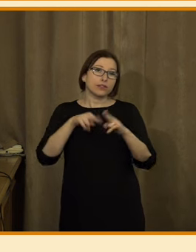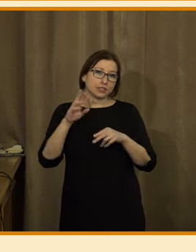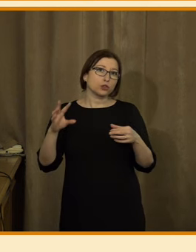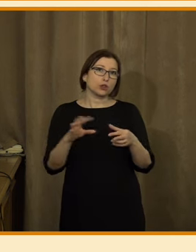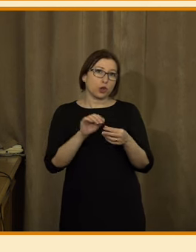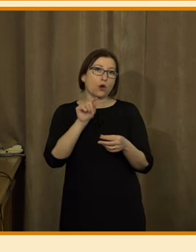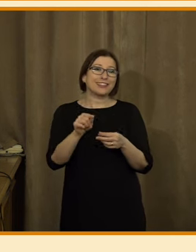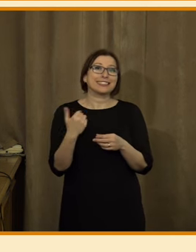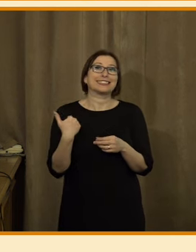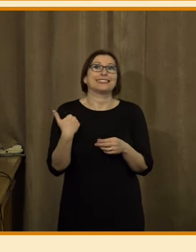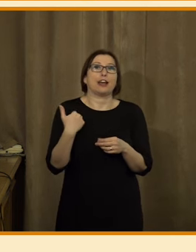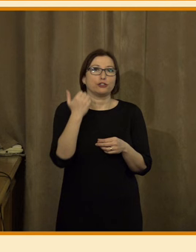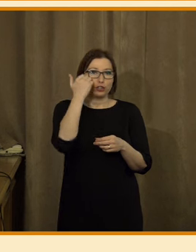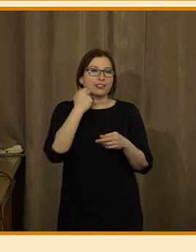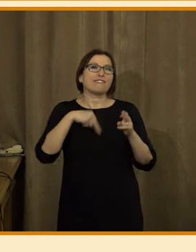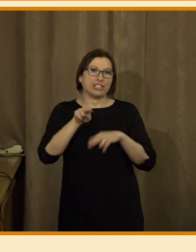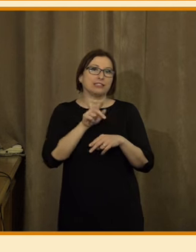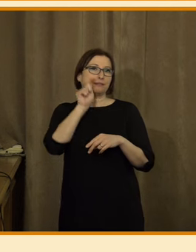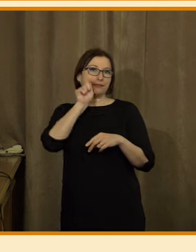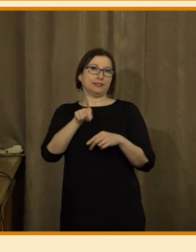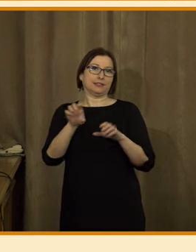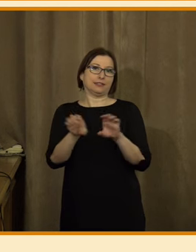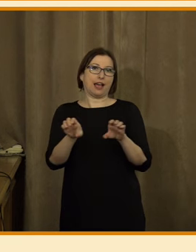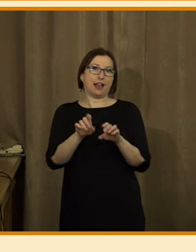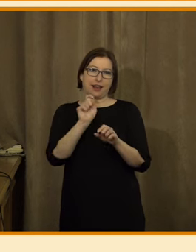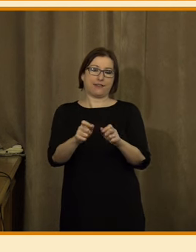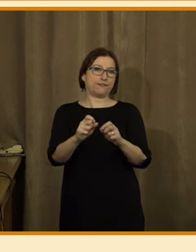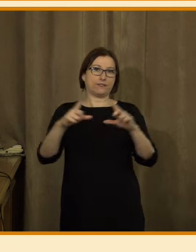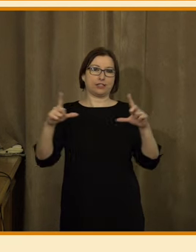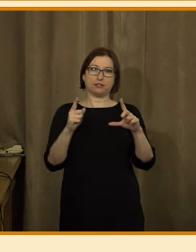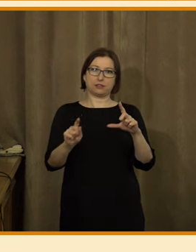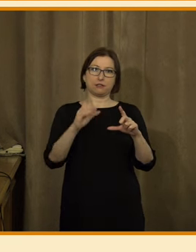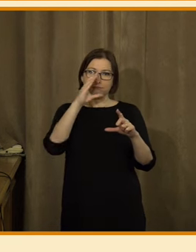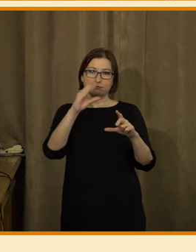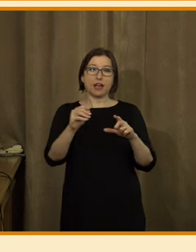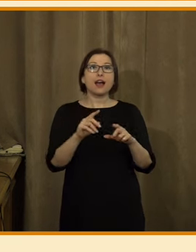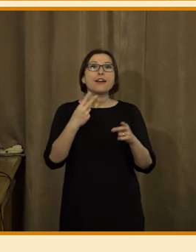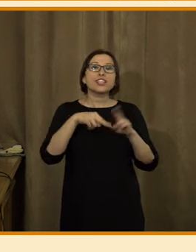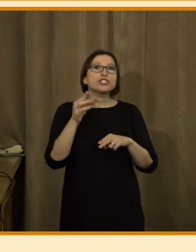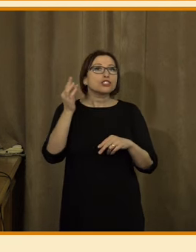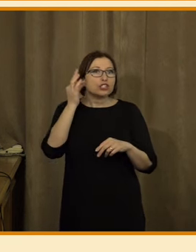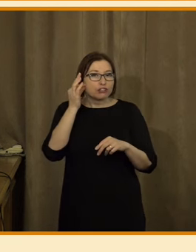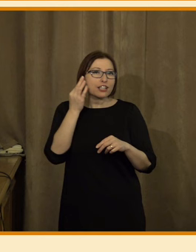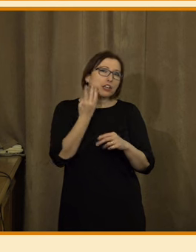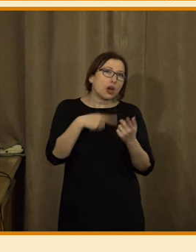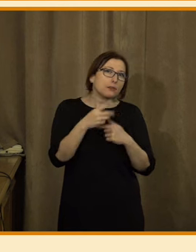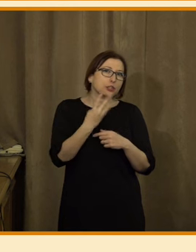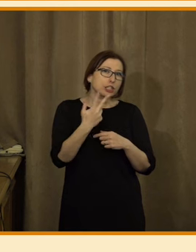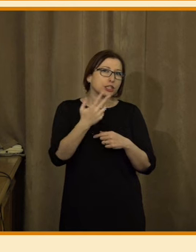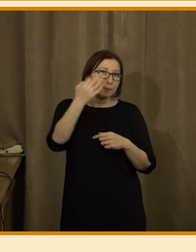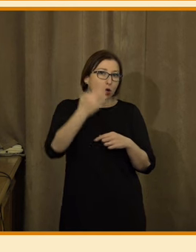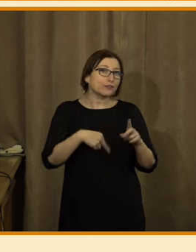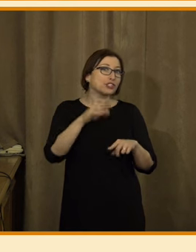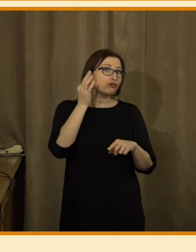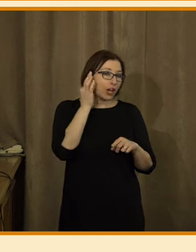té starší populace. A na vyhledávače častěji spolehají ženy ve 43%